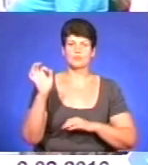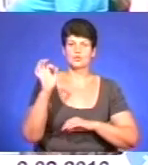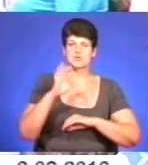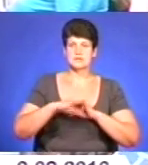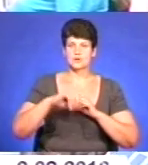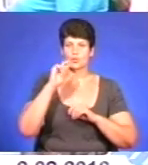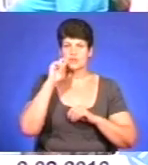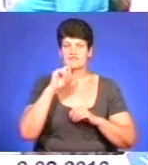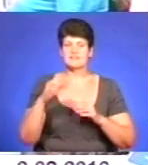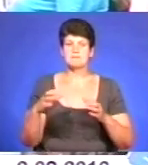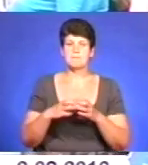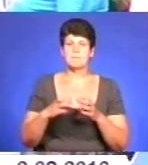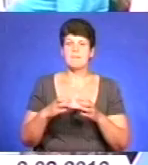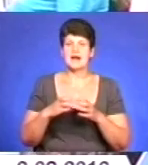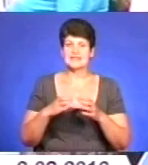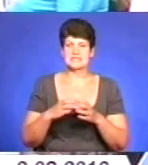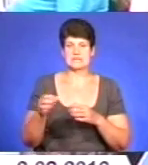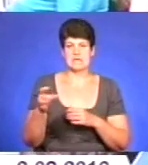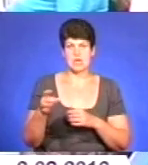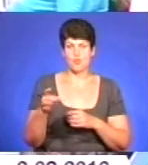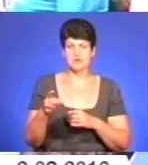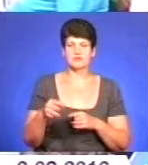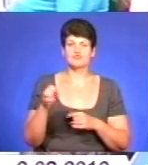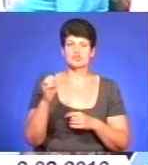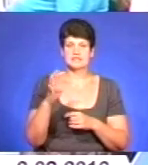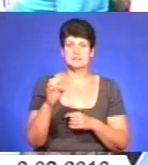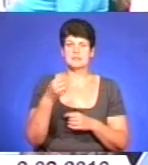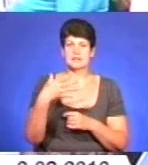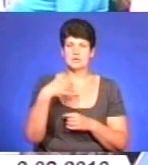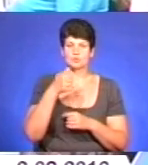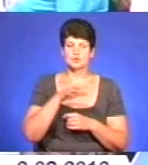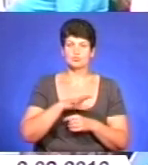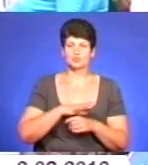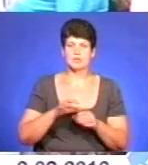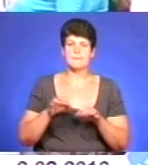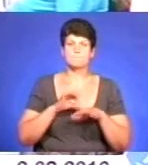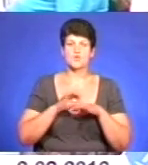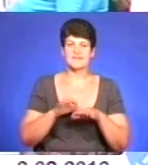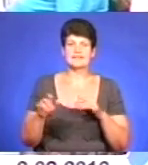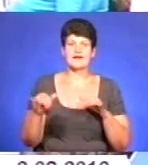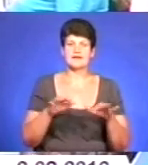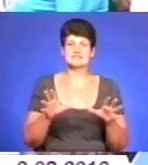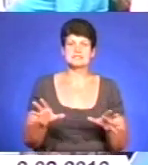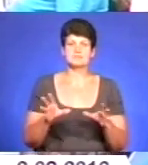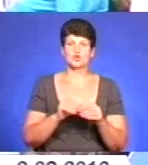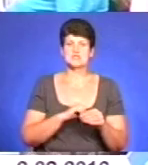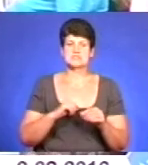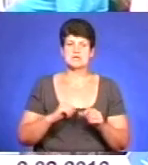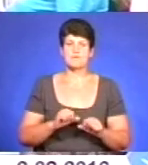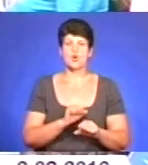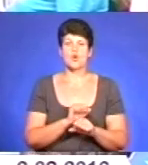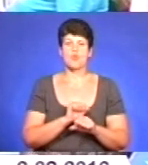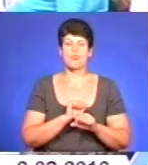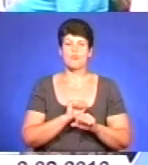регіонів. В 2015 році була проведена акція спільно з самообороною, спільно з